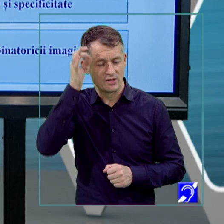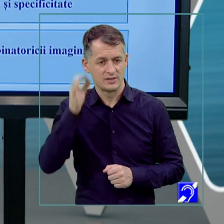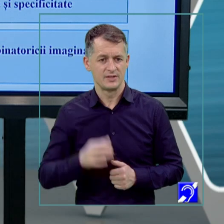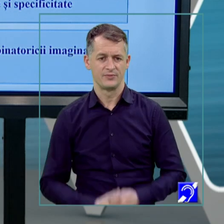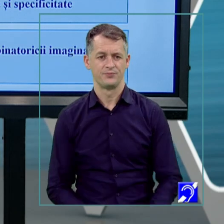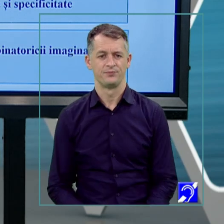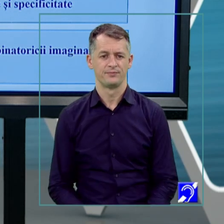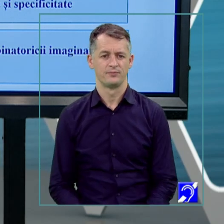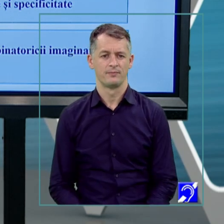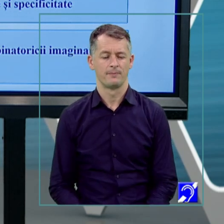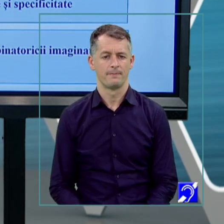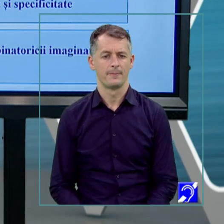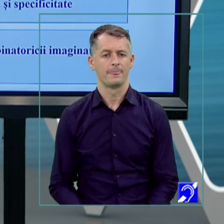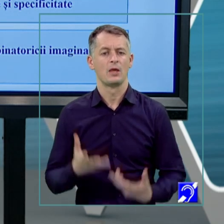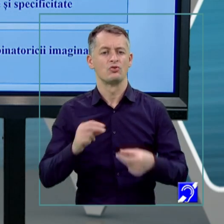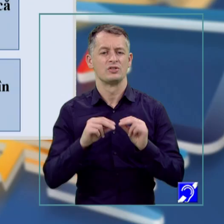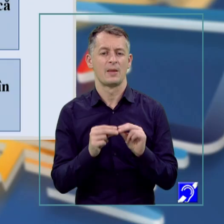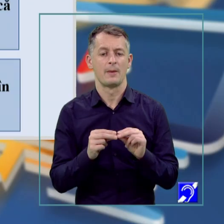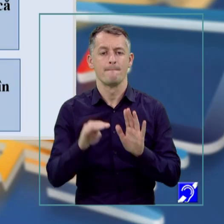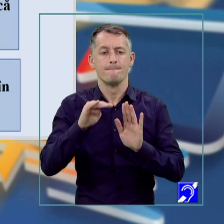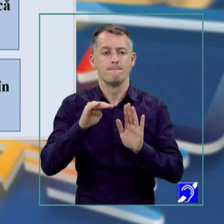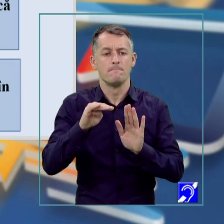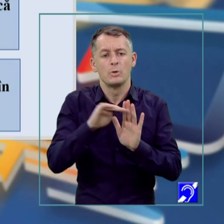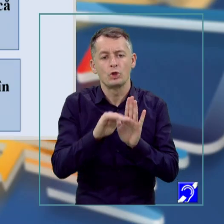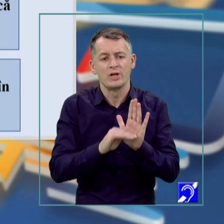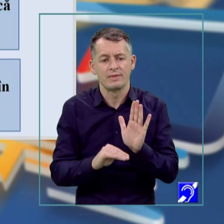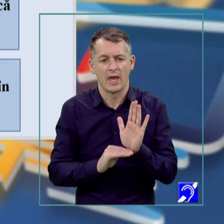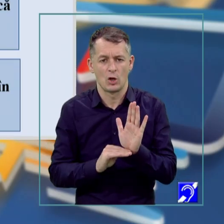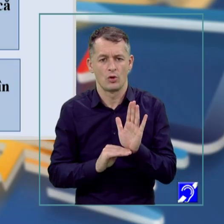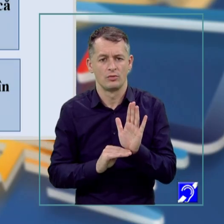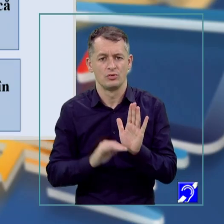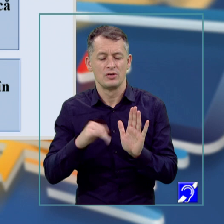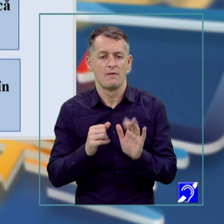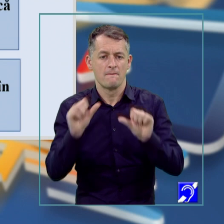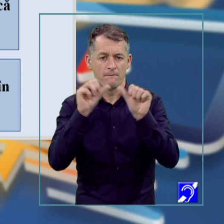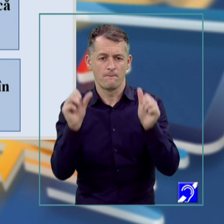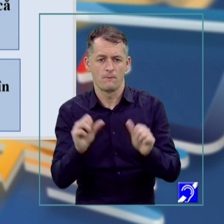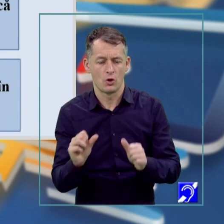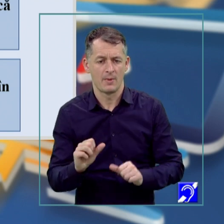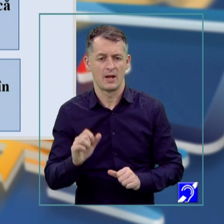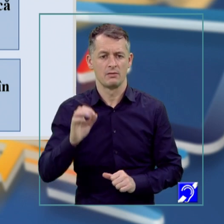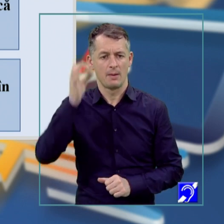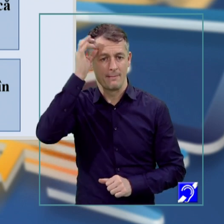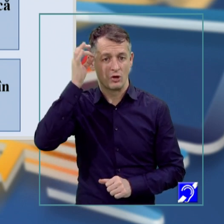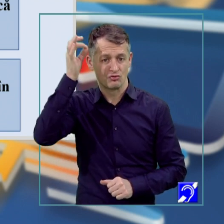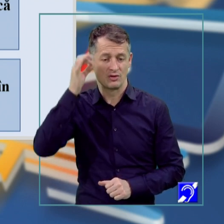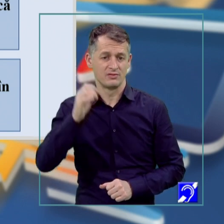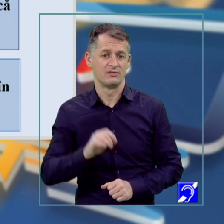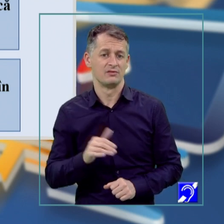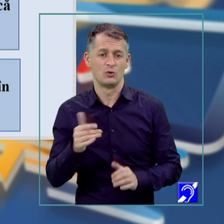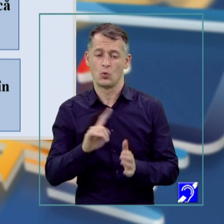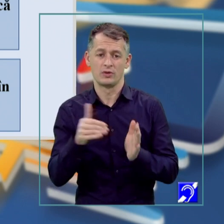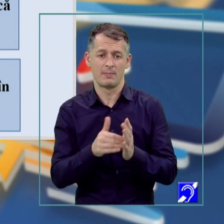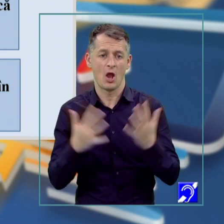În ceea ce înseamnă prezentarea procedelor și formelor imaginației, desfacem o precizare, nu confundăm aceste